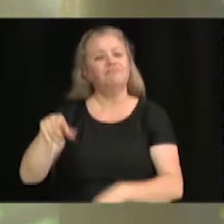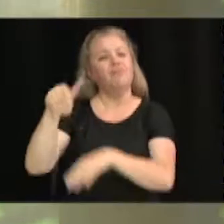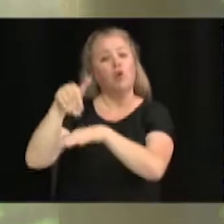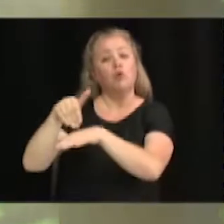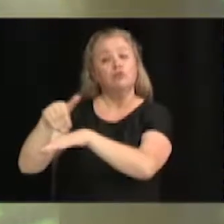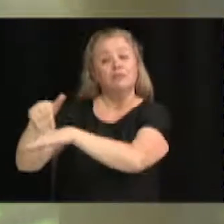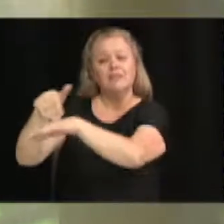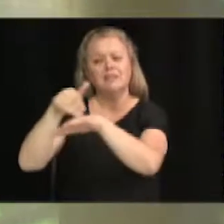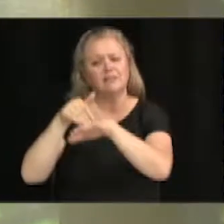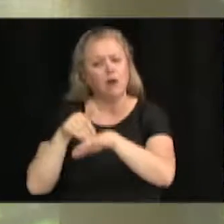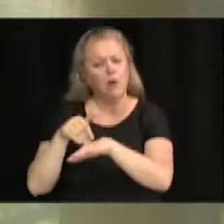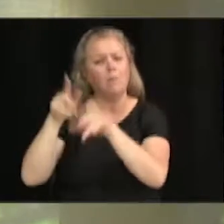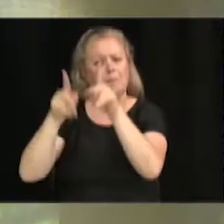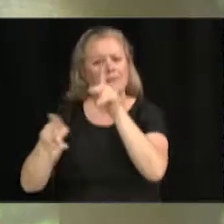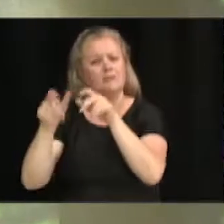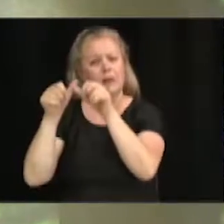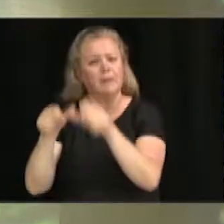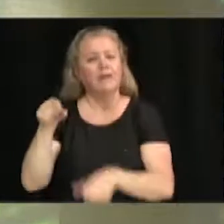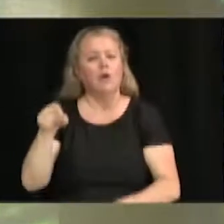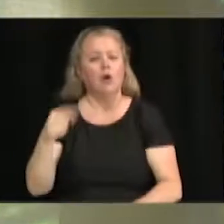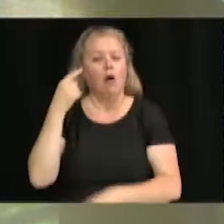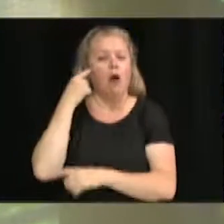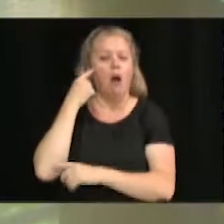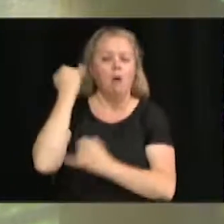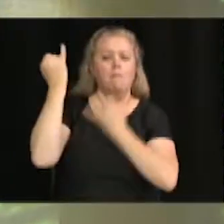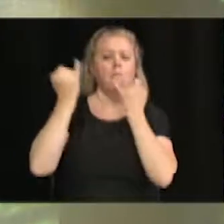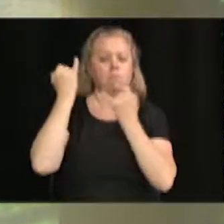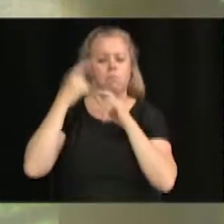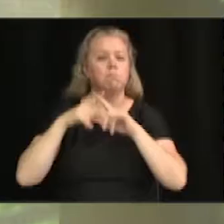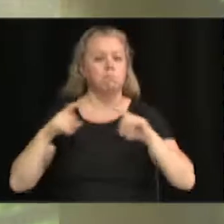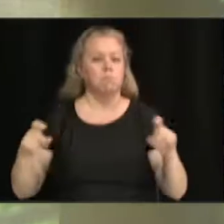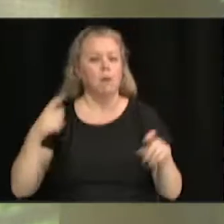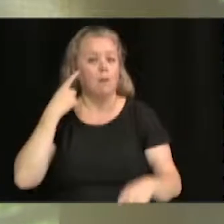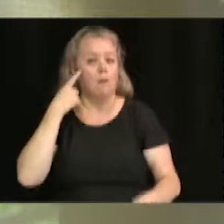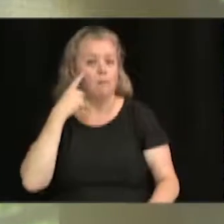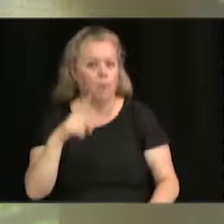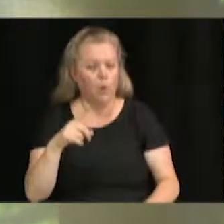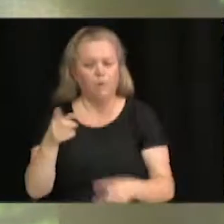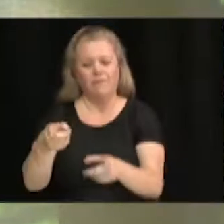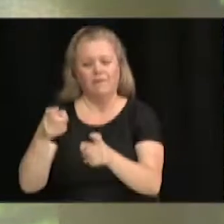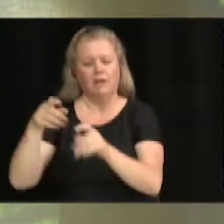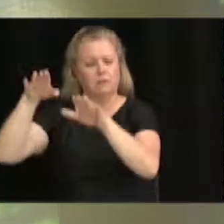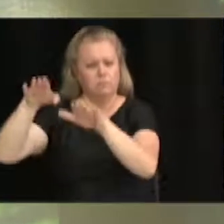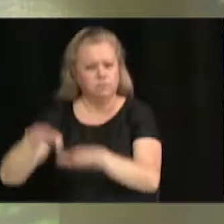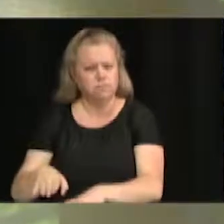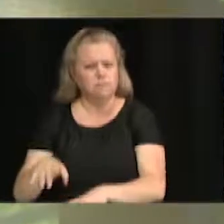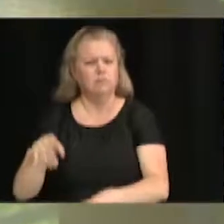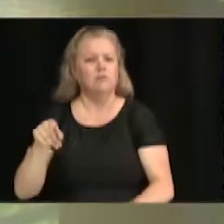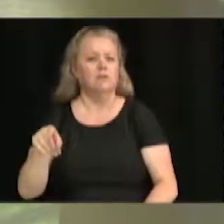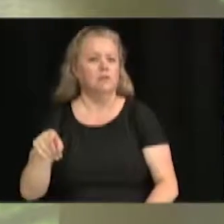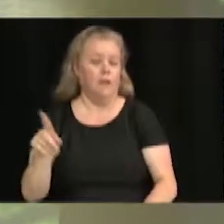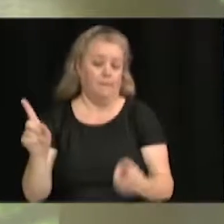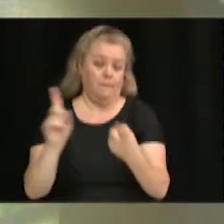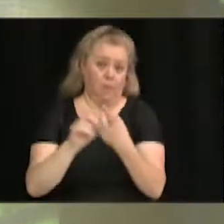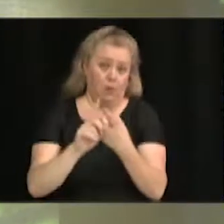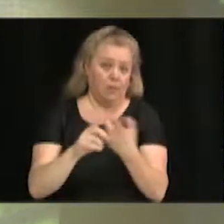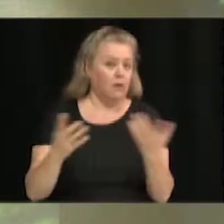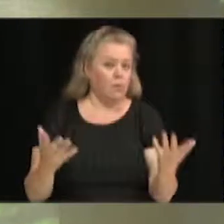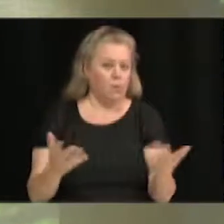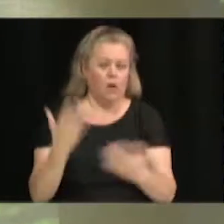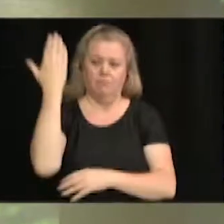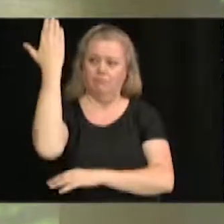visent à combiner différentes solutions pour réduire la vitesse dans les quartiers. Alors, il y a la réduction de la vitesse comme telle avec les panneaux